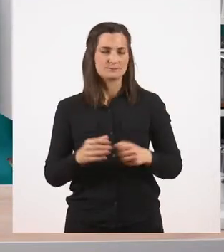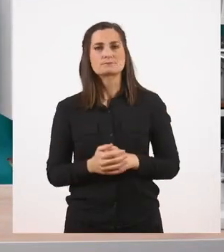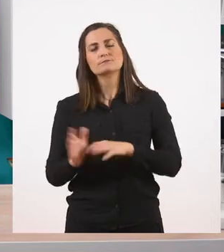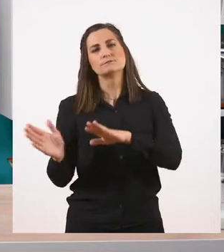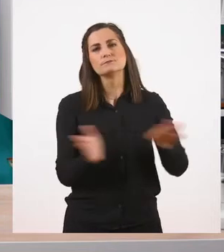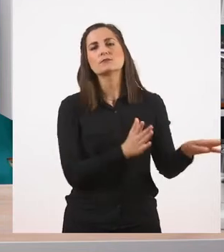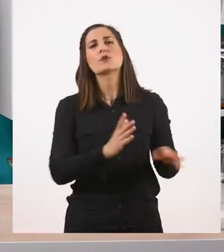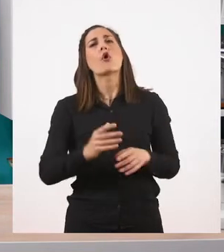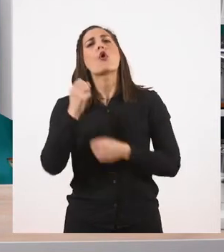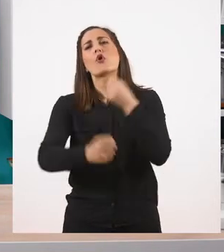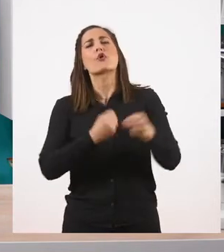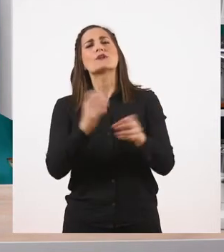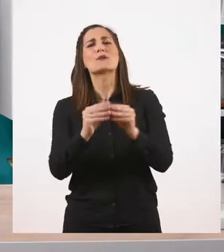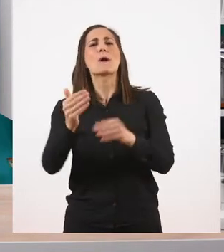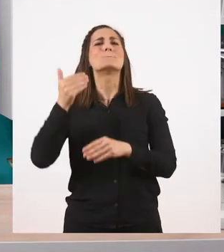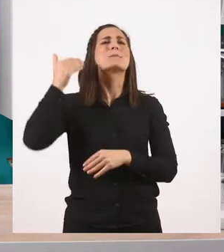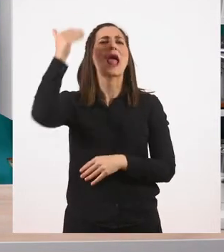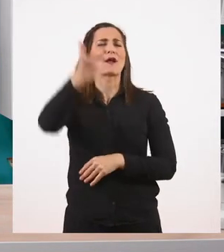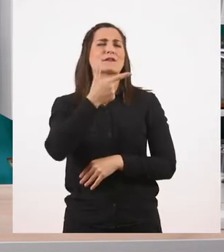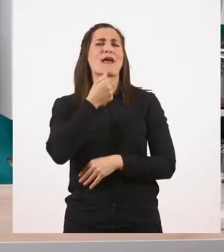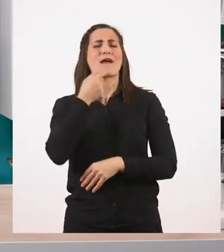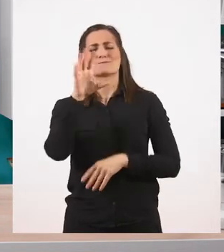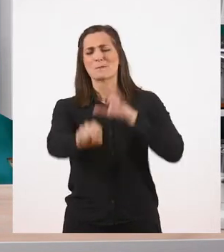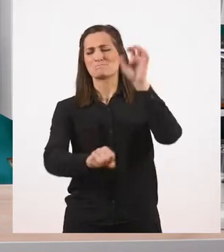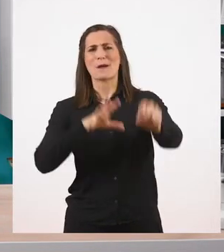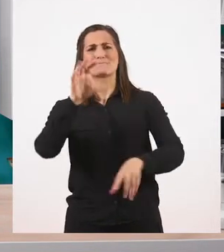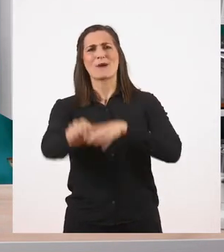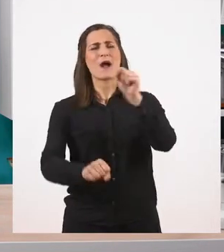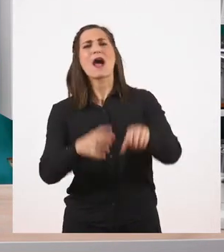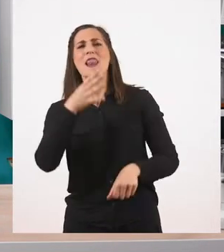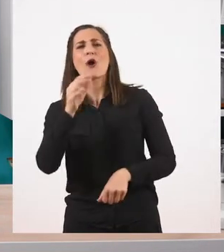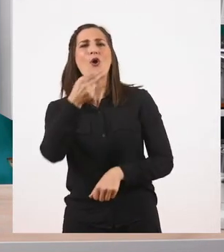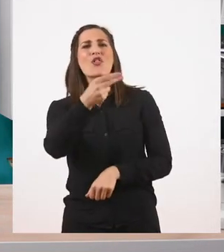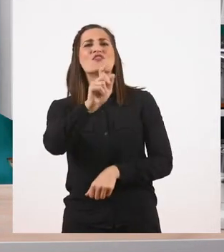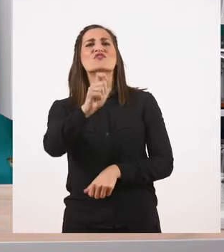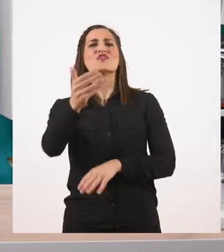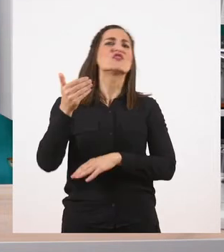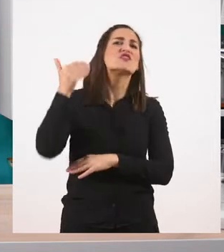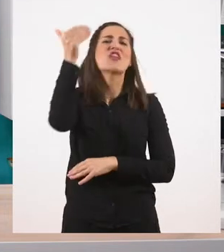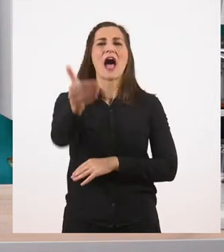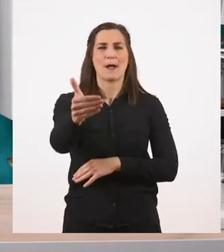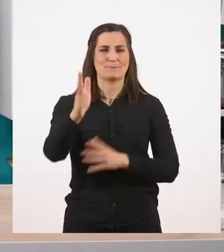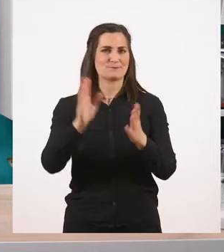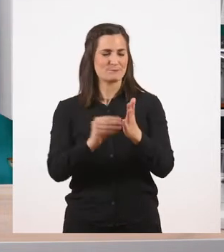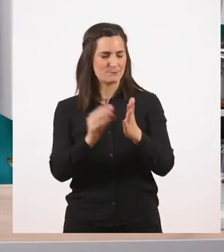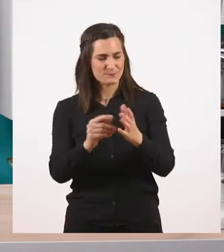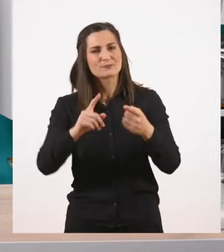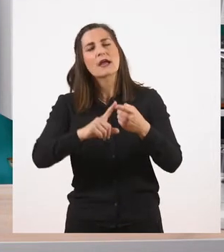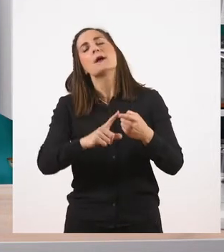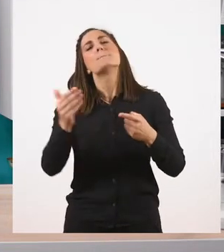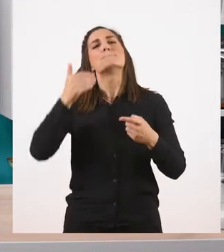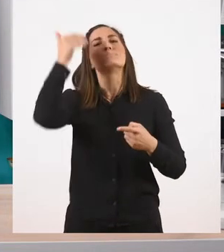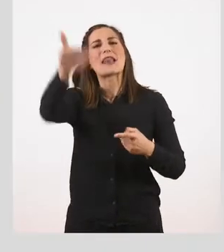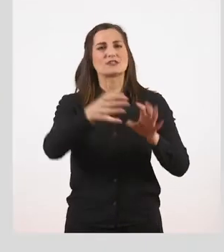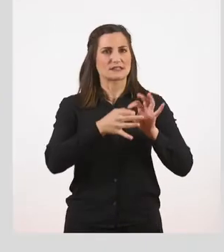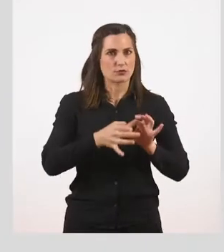τέλος η μελλοντική. Είναι πολύ εύκολο να τους ξεχωρίσουμε στις προτάσεις μας, γιατί έχουν πάντοτε μπροστά το θα. Είναι ο μέλλοντας εξακολουθητικός,